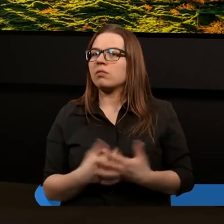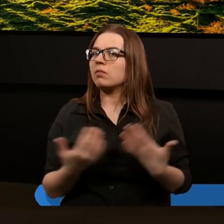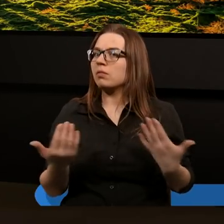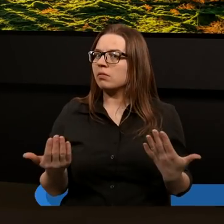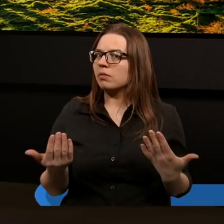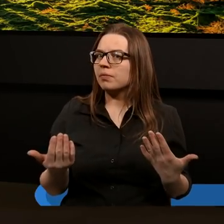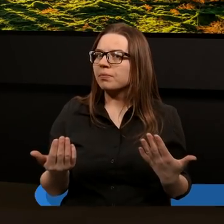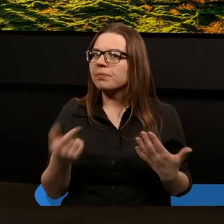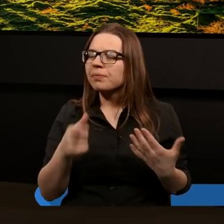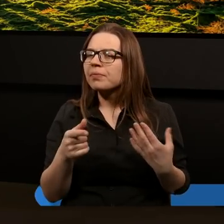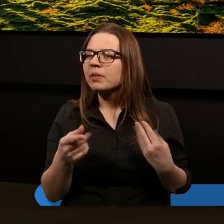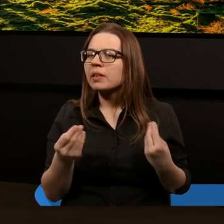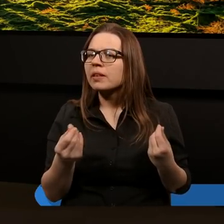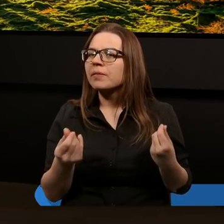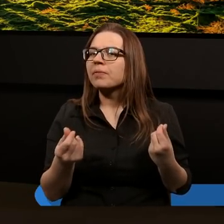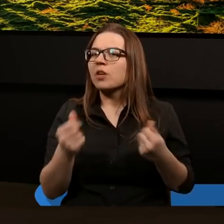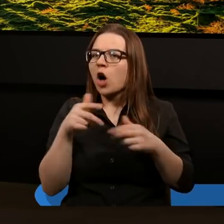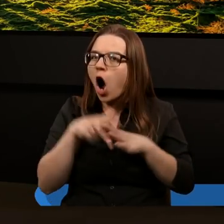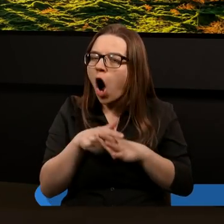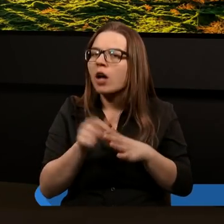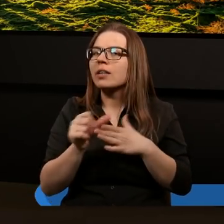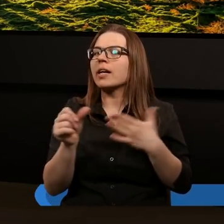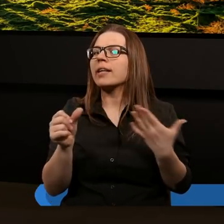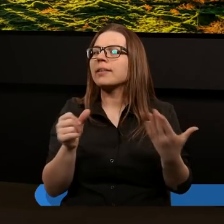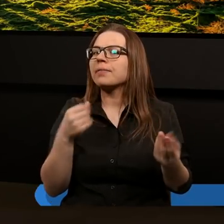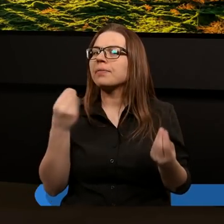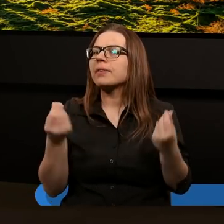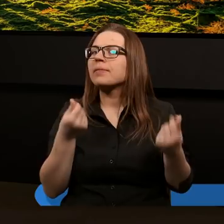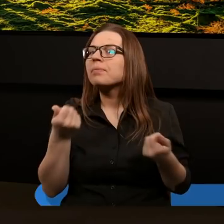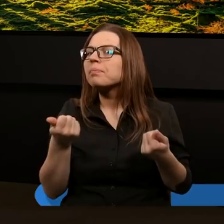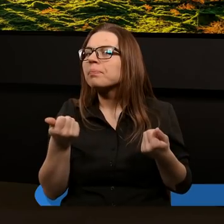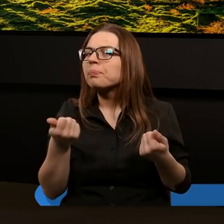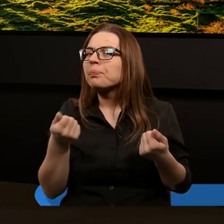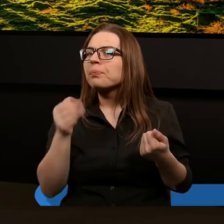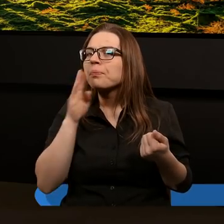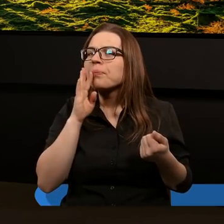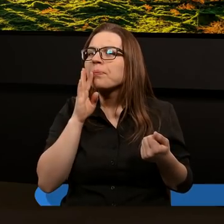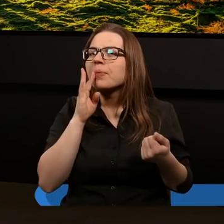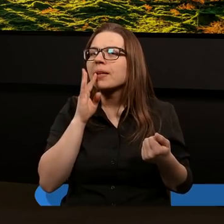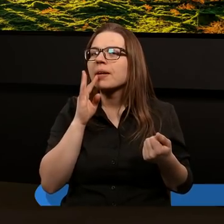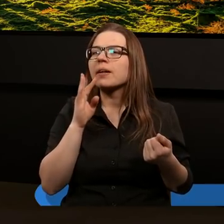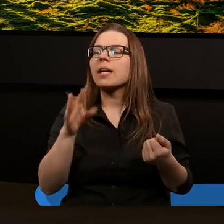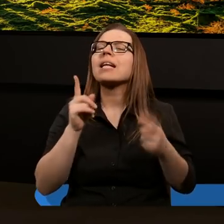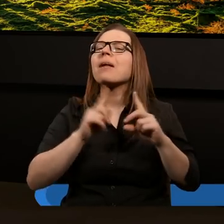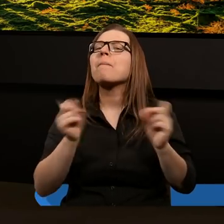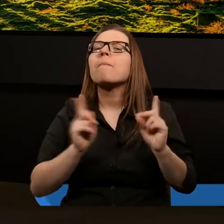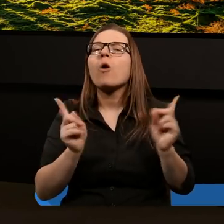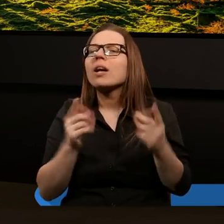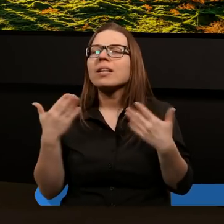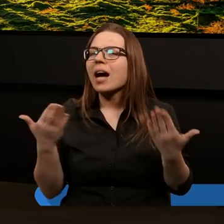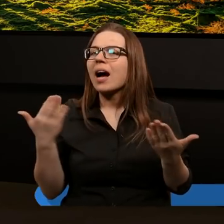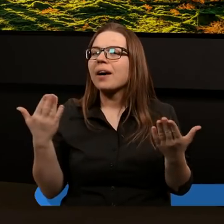Pierwszy jeździec, pierwszy koń. I jaka w ogóle jest symbolika